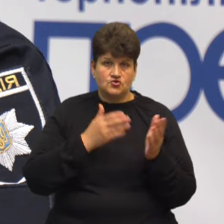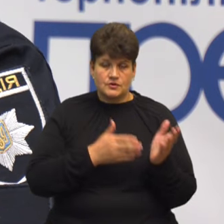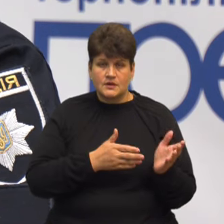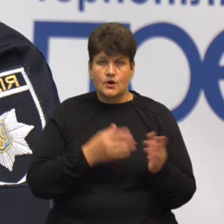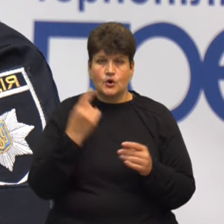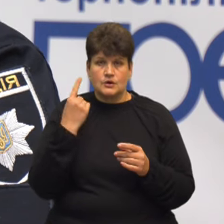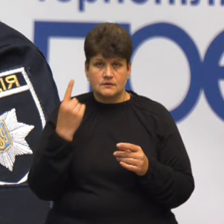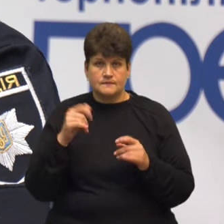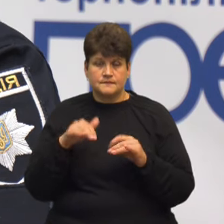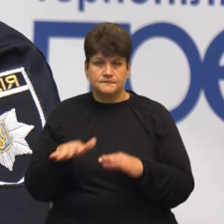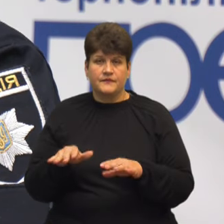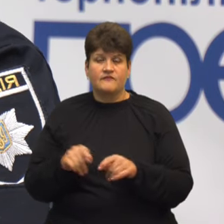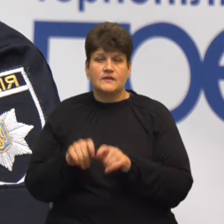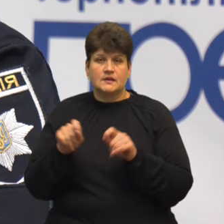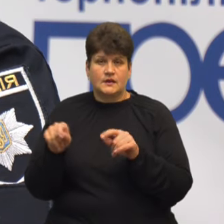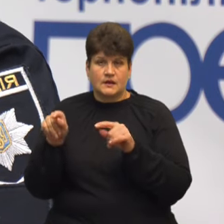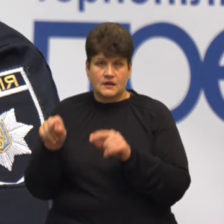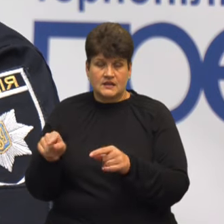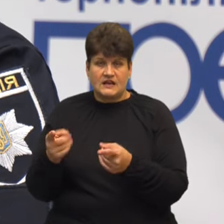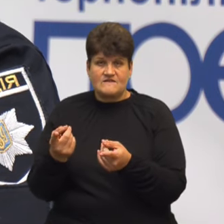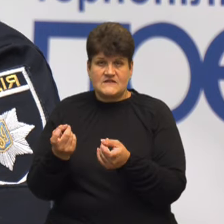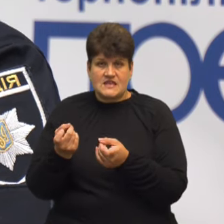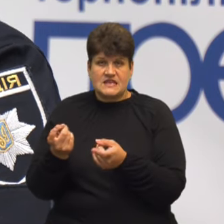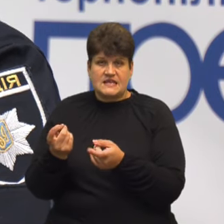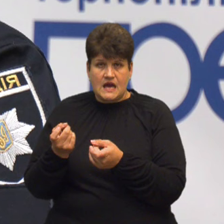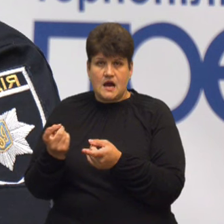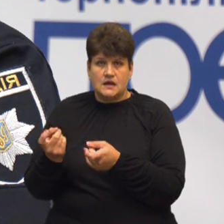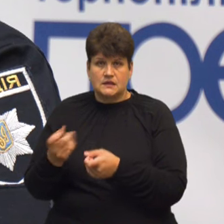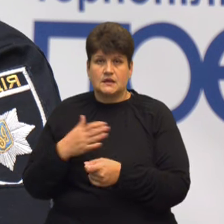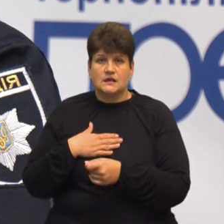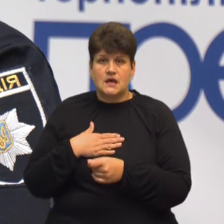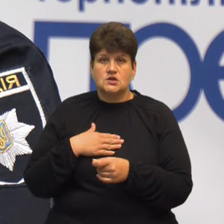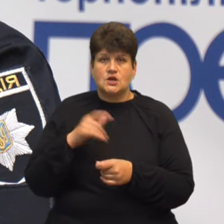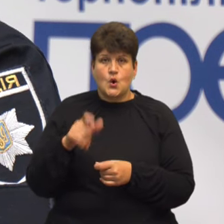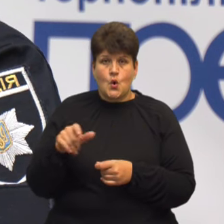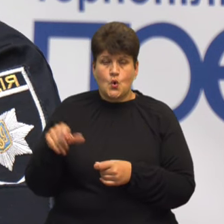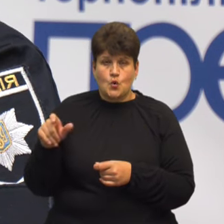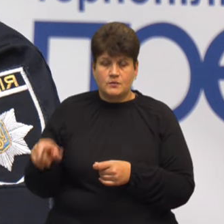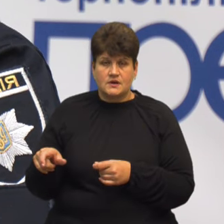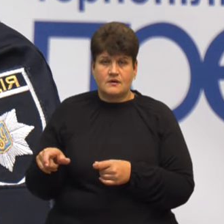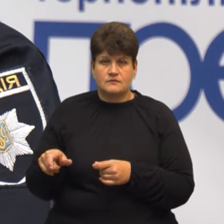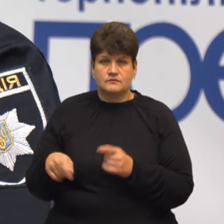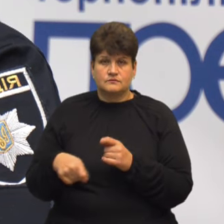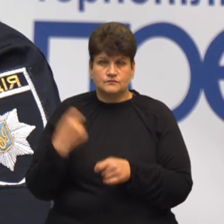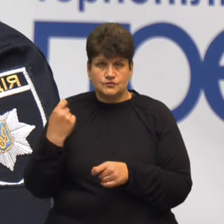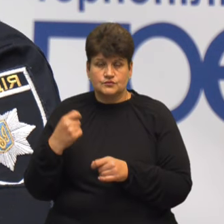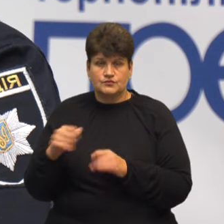відкрите щодо втягнення наших громадян у злочинну діяльність